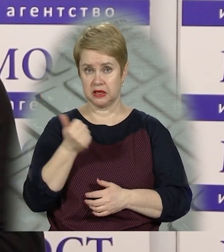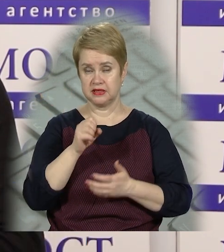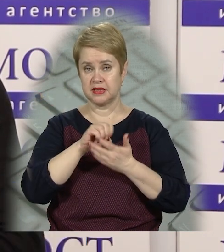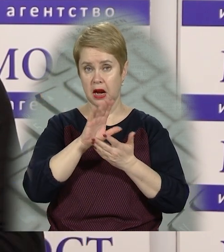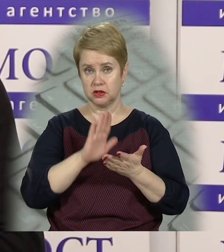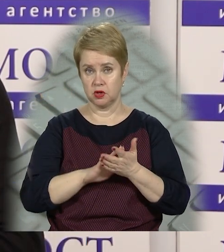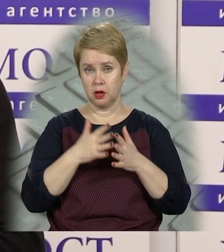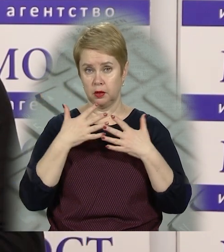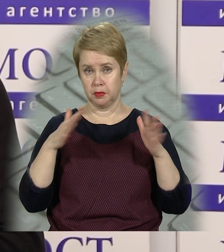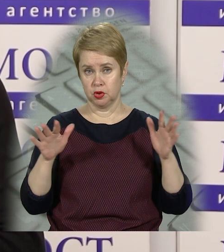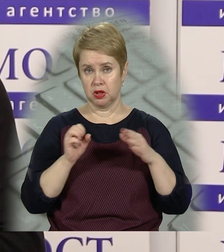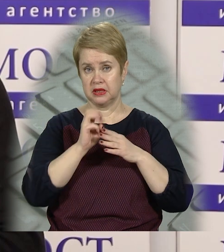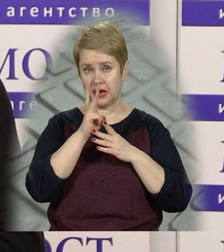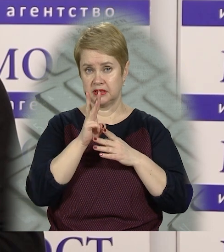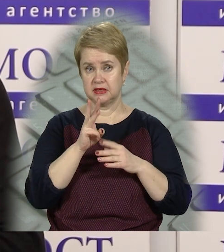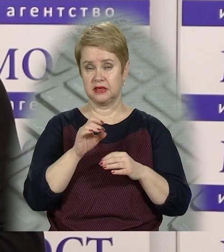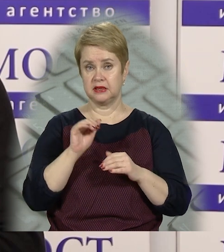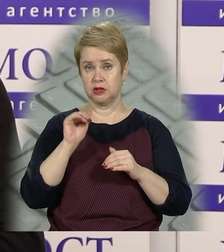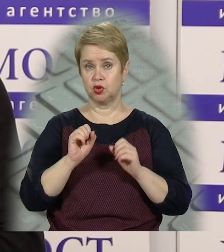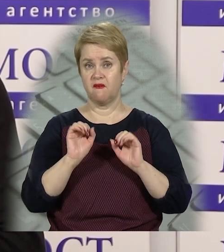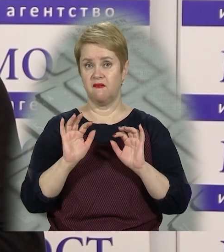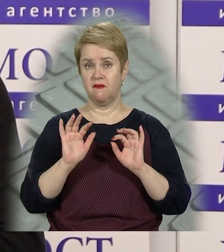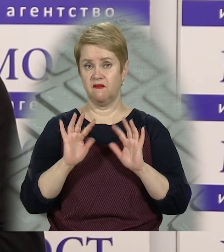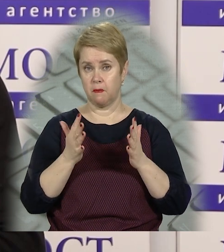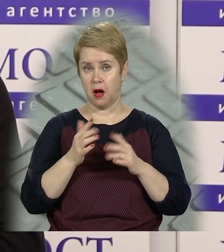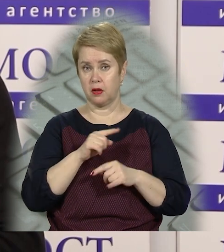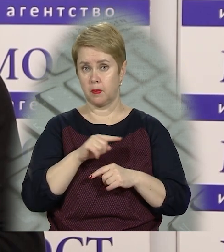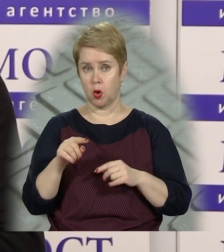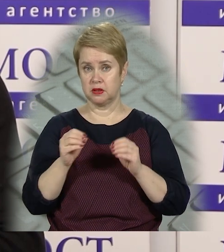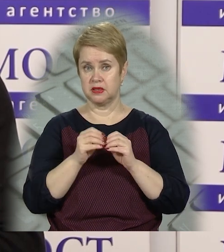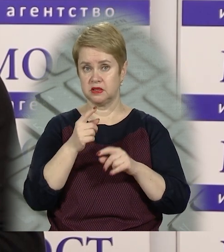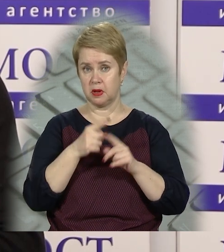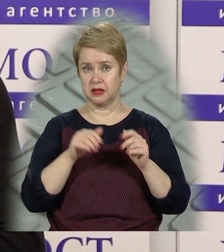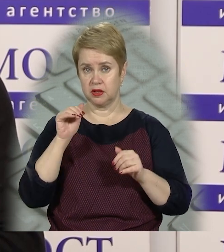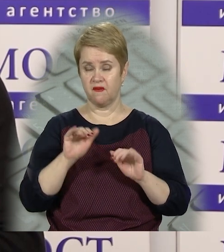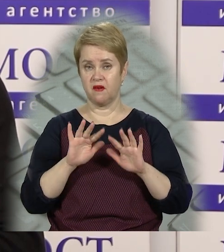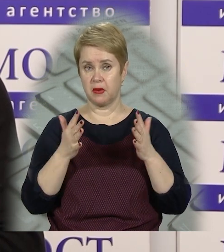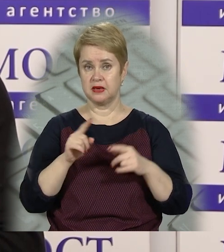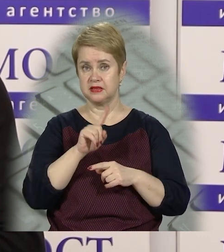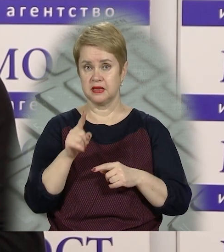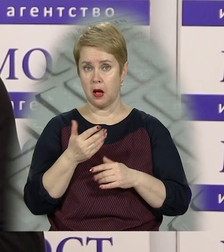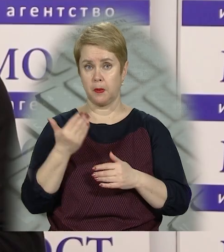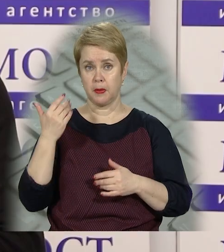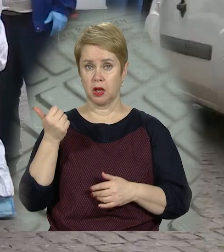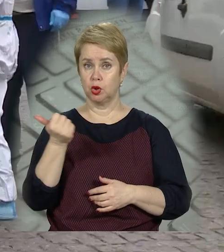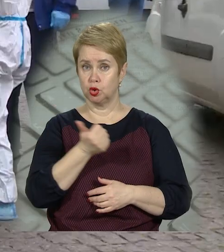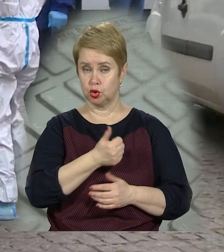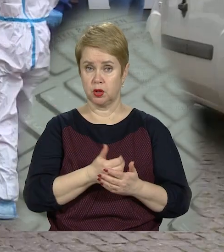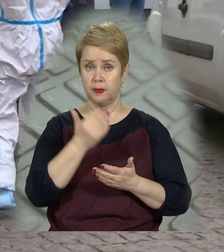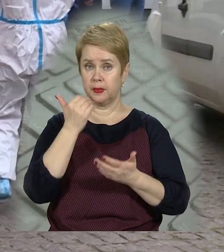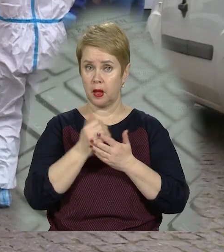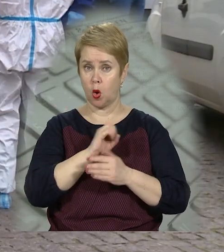зареєстровано більше 13 тисяч випадків протягом 10,5 тисяч випадків за попередній тиждень.